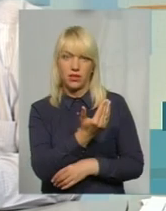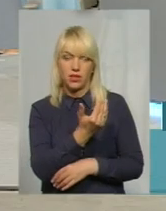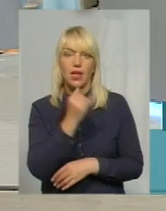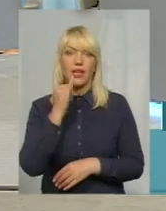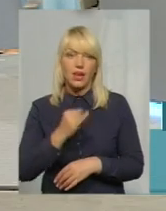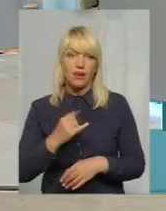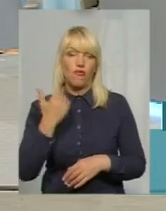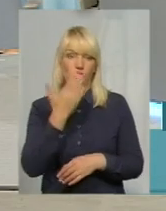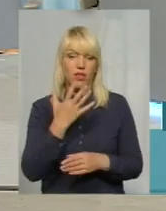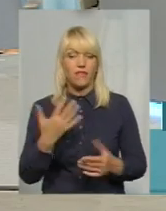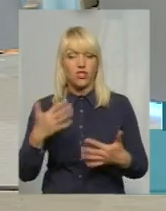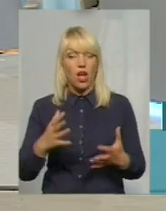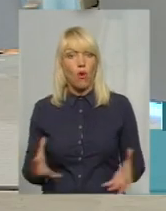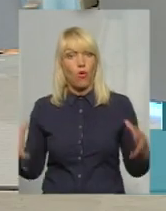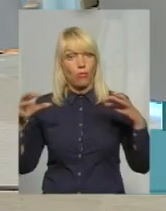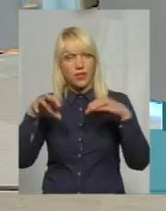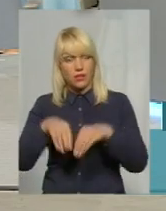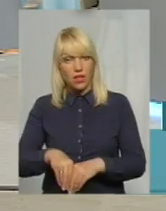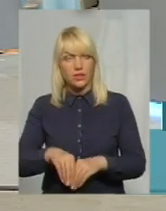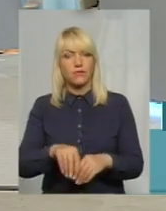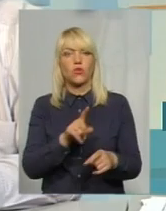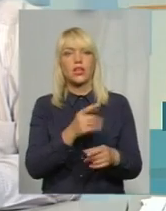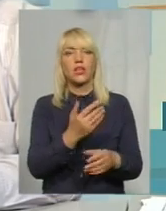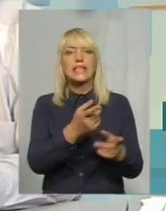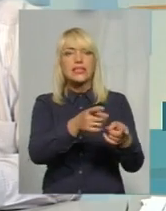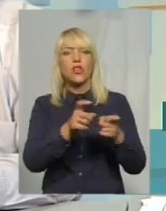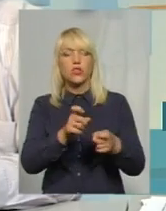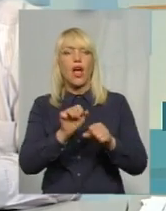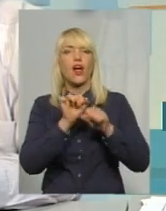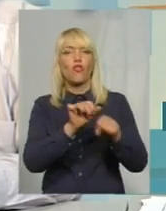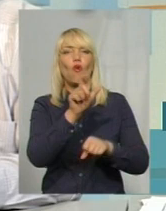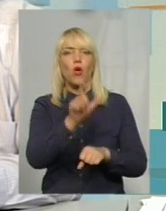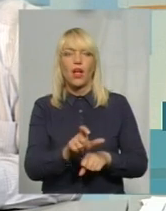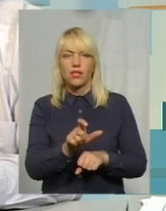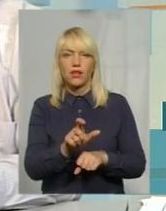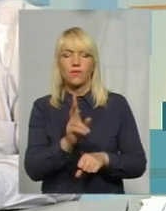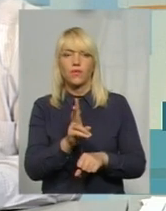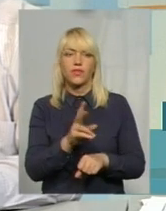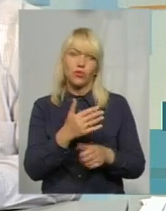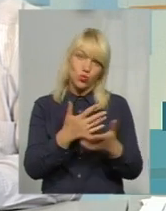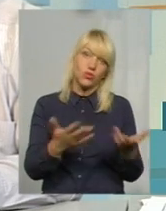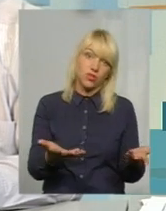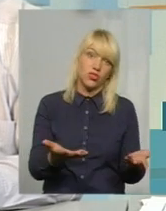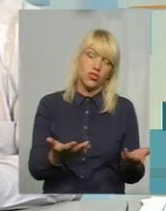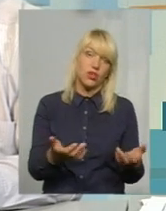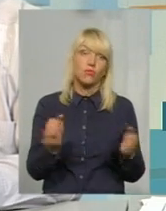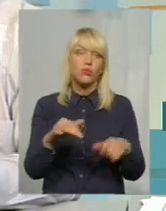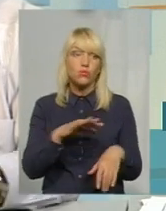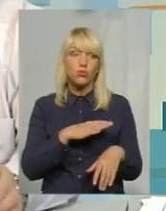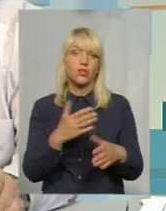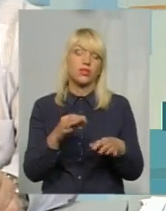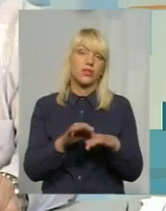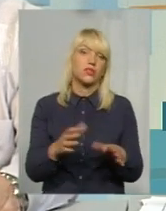вони вже, об'єднавшись, вони вже залучають адвоката, який їх захищає, і інші можуть нести